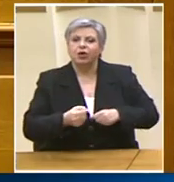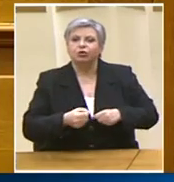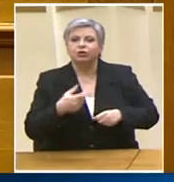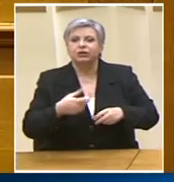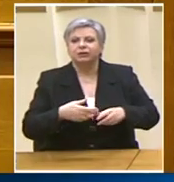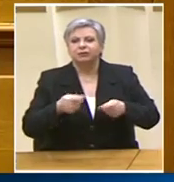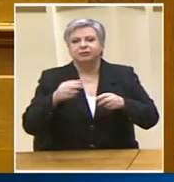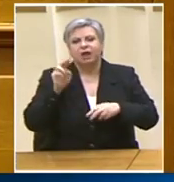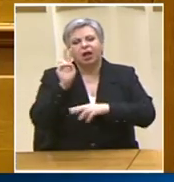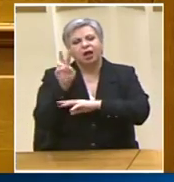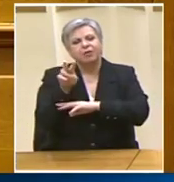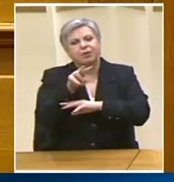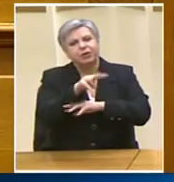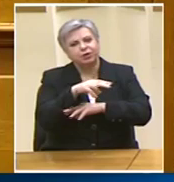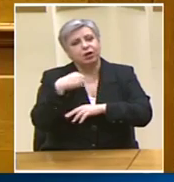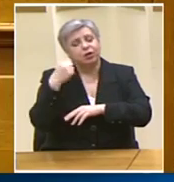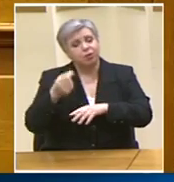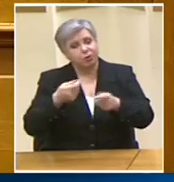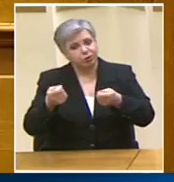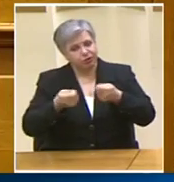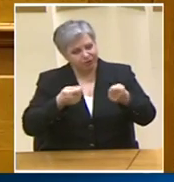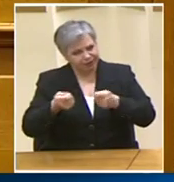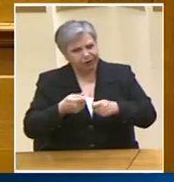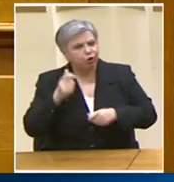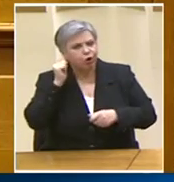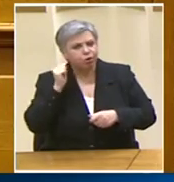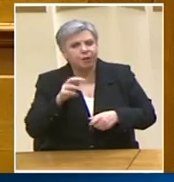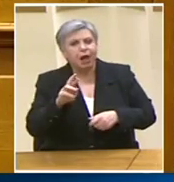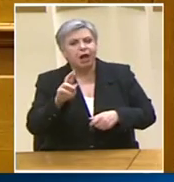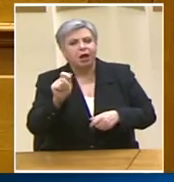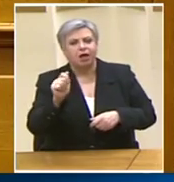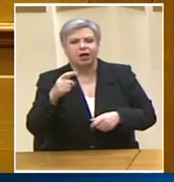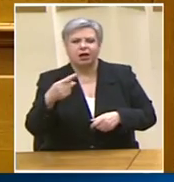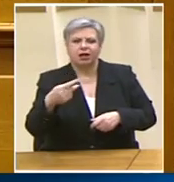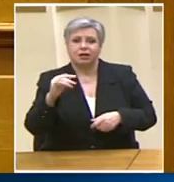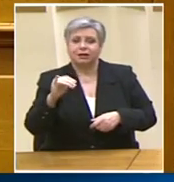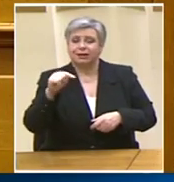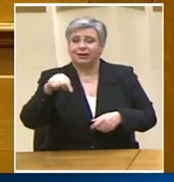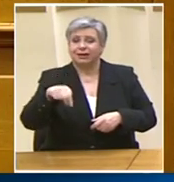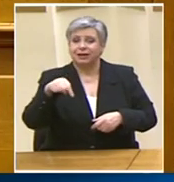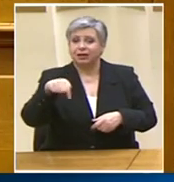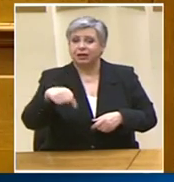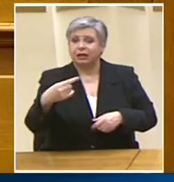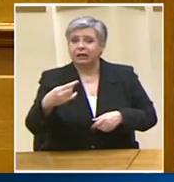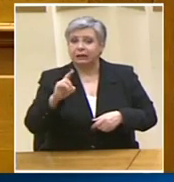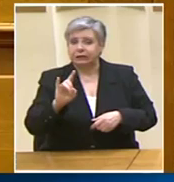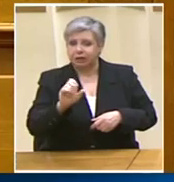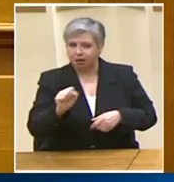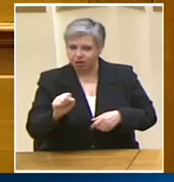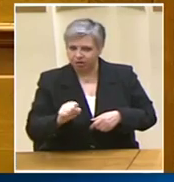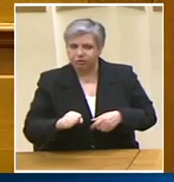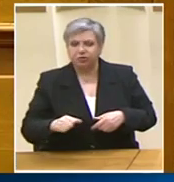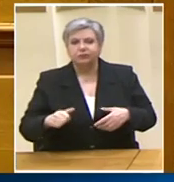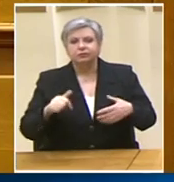τότε τόσο ευαίσθητη η λειτουργία του θεσμού ώστε να μην επιτρέπεται ούτε καν η αλλαγή του όταν